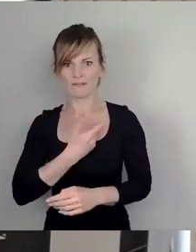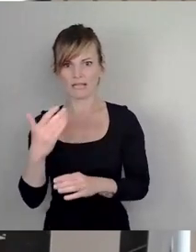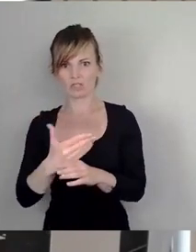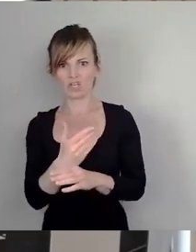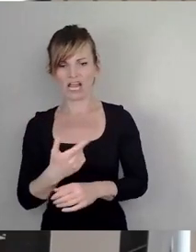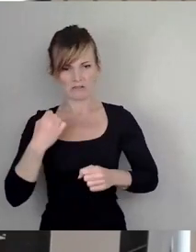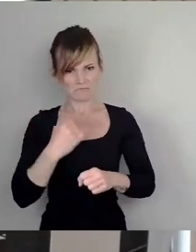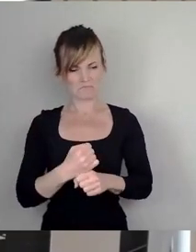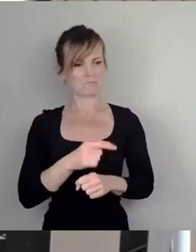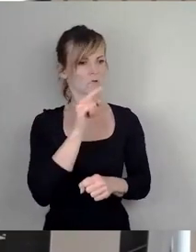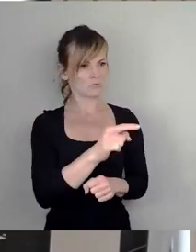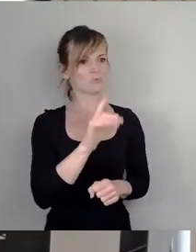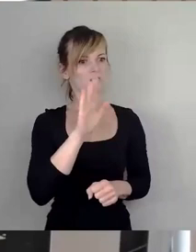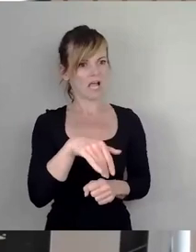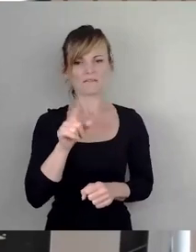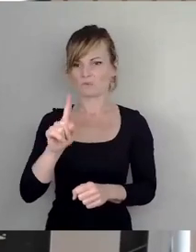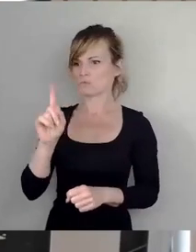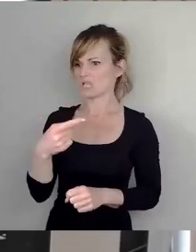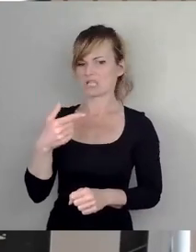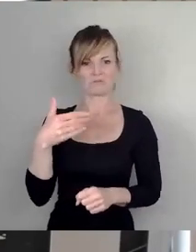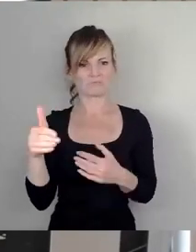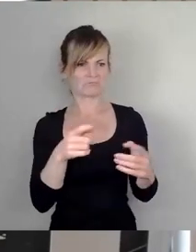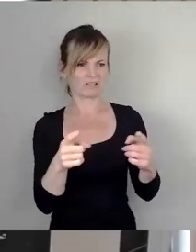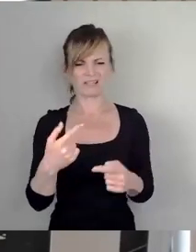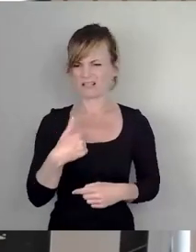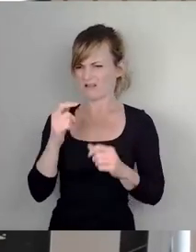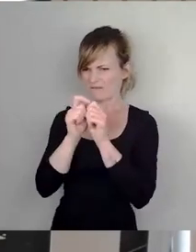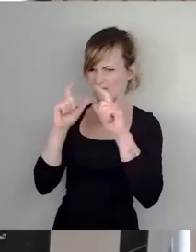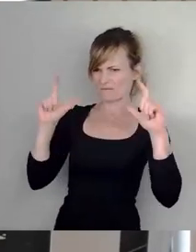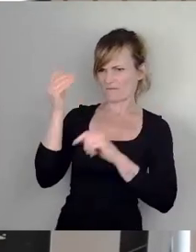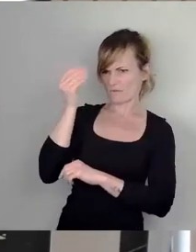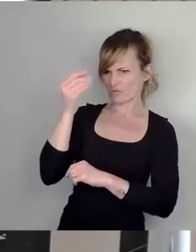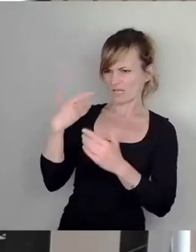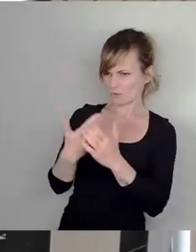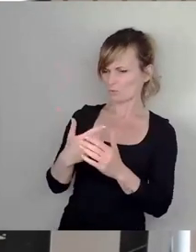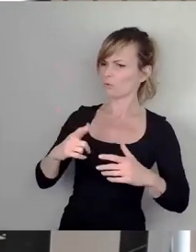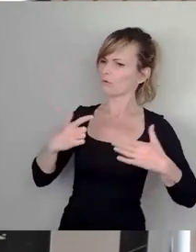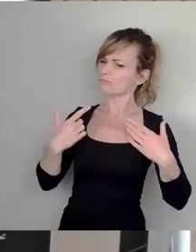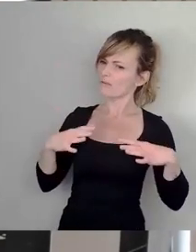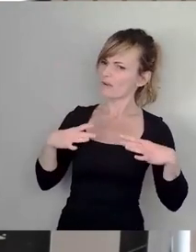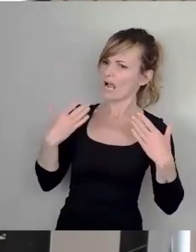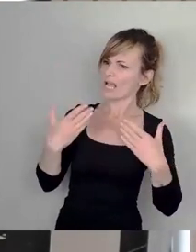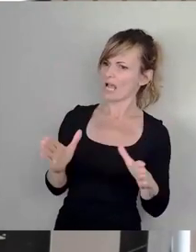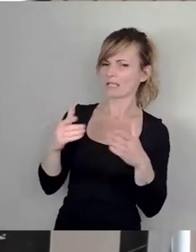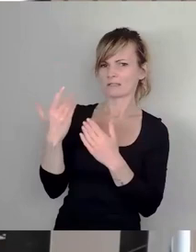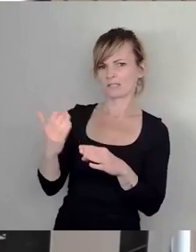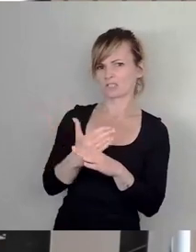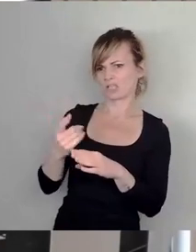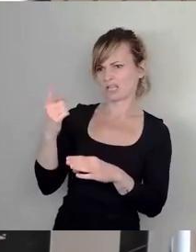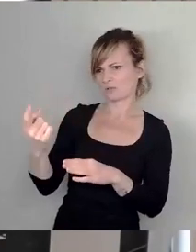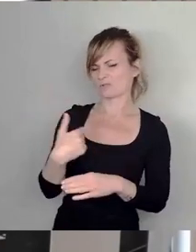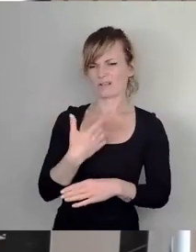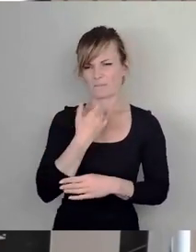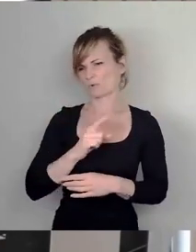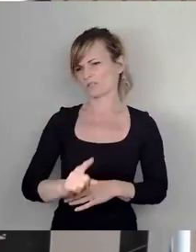entspricht nicht meiner Vorstellung einer liberalen Gesellschaft und ist kein Weltbild, was ich durch meine Stimme für eine Lea Grundigstraße ehren möchte.